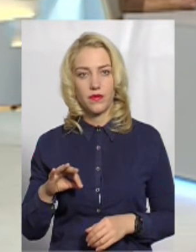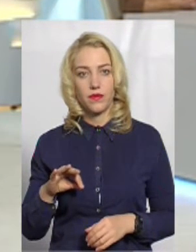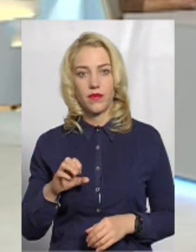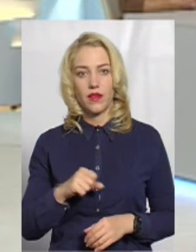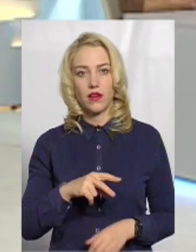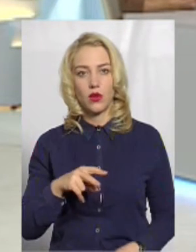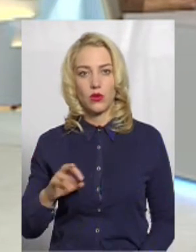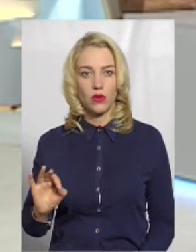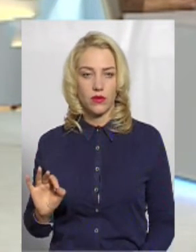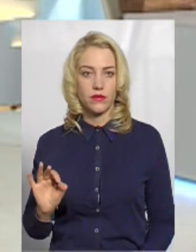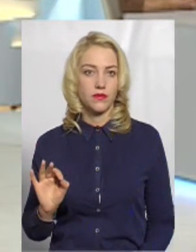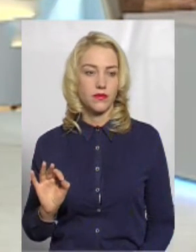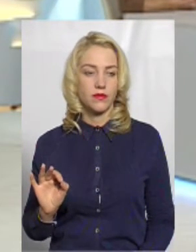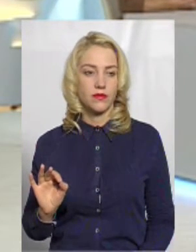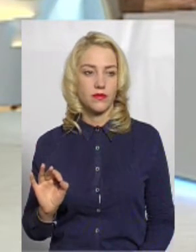Алло.